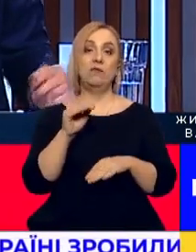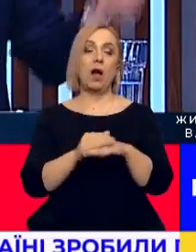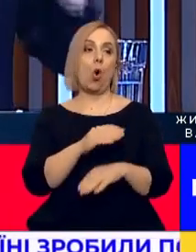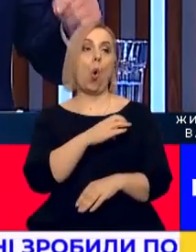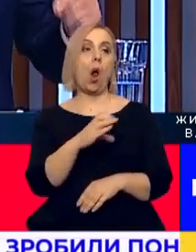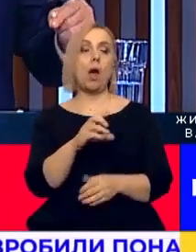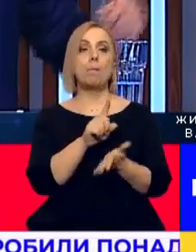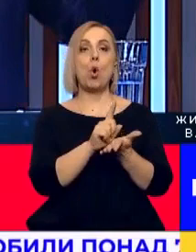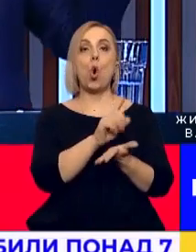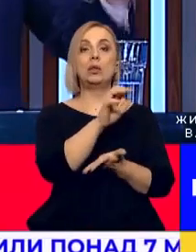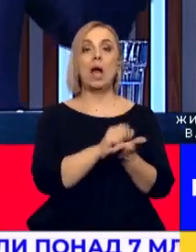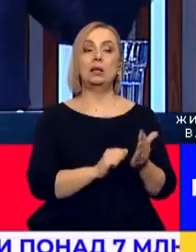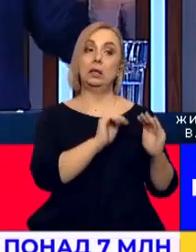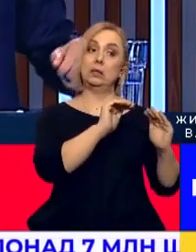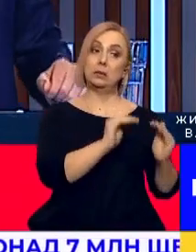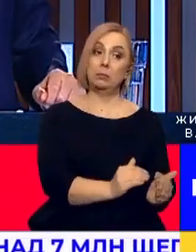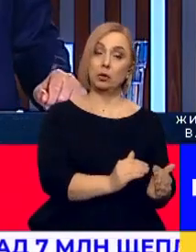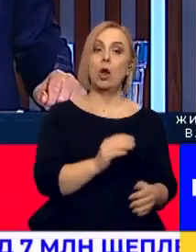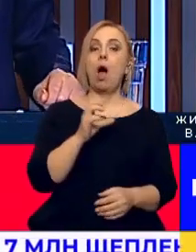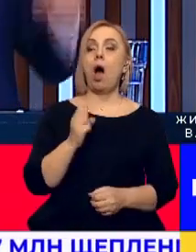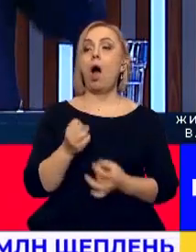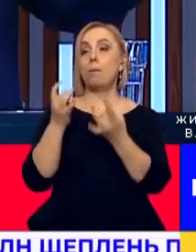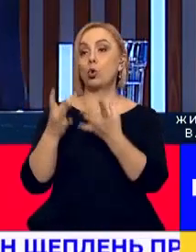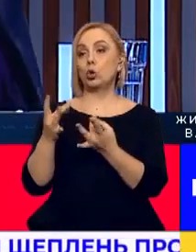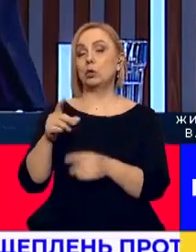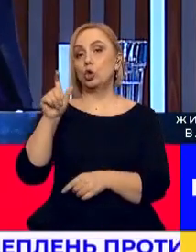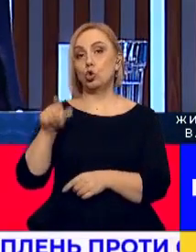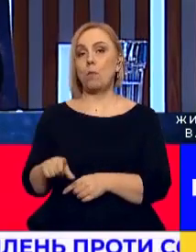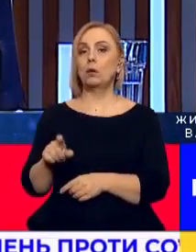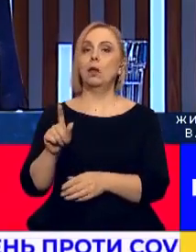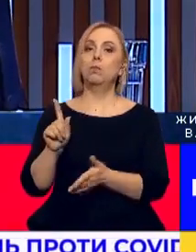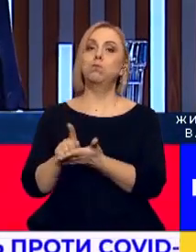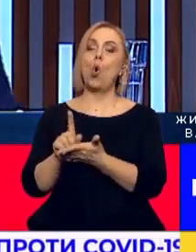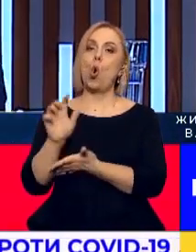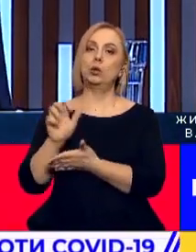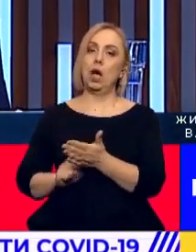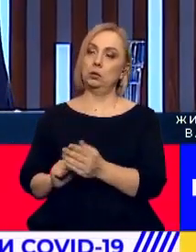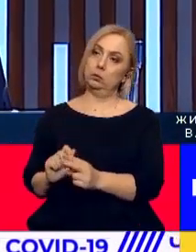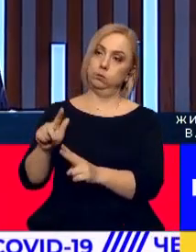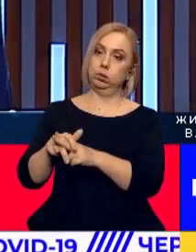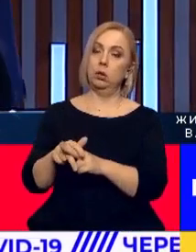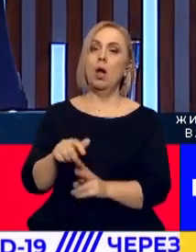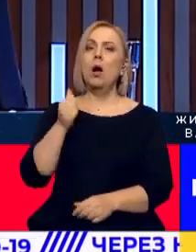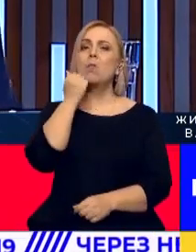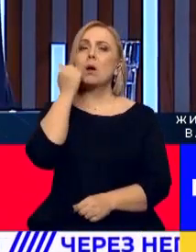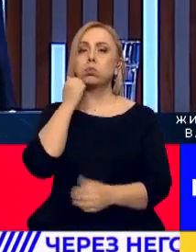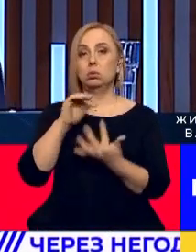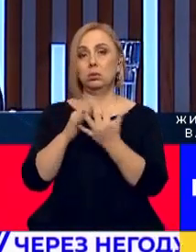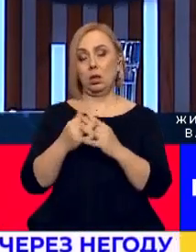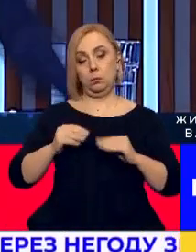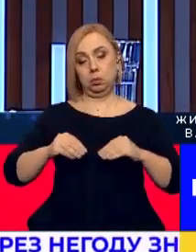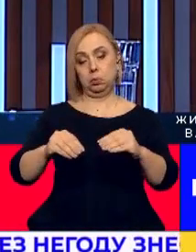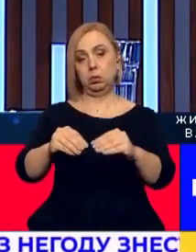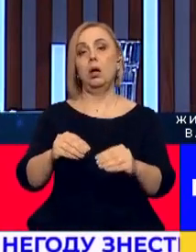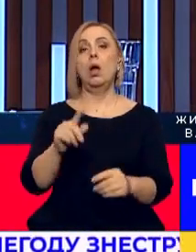збільшують. А податки збільшують для простих українських громадян. Бабуся, яка на городі цибулину виростить і продасть, новий податок